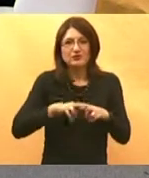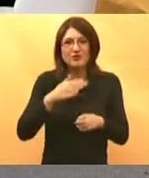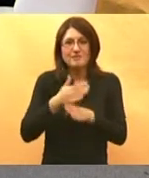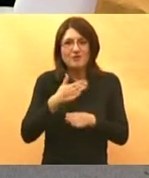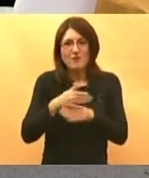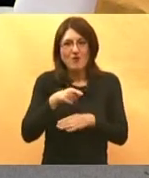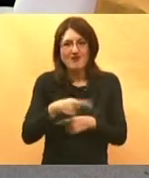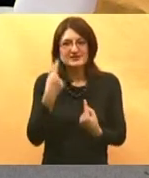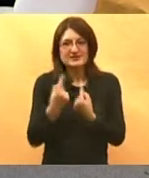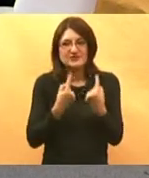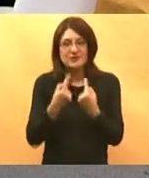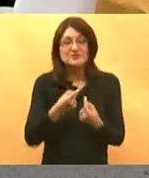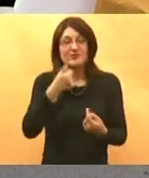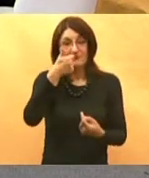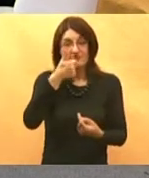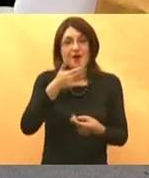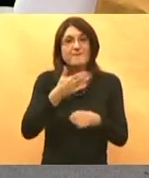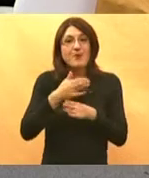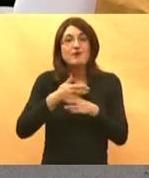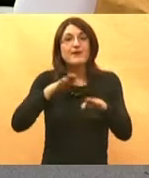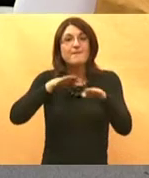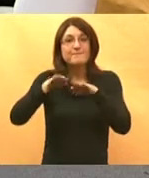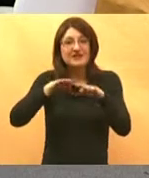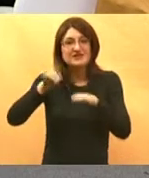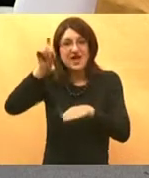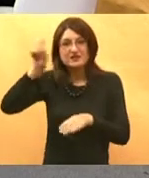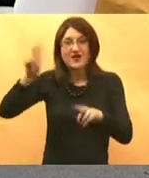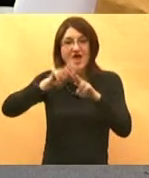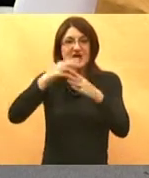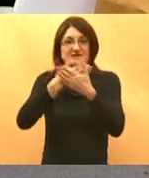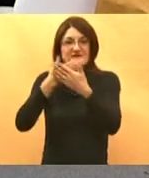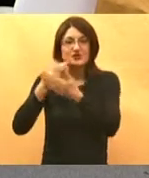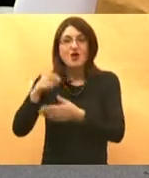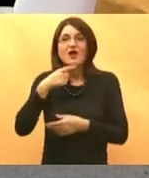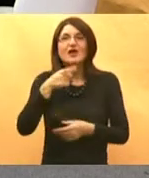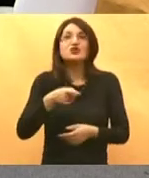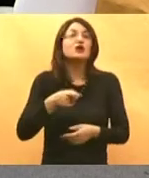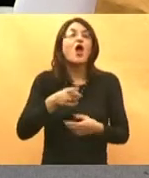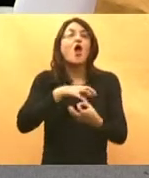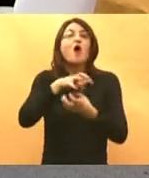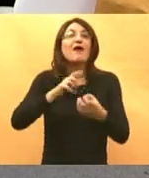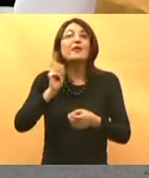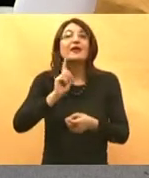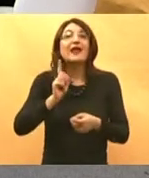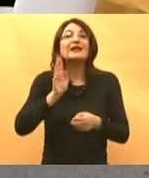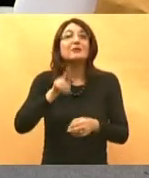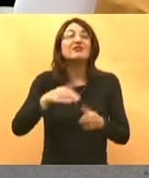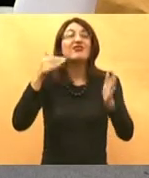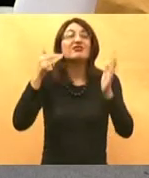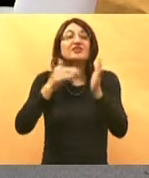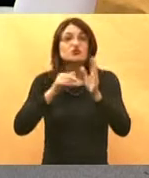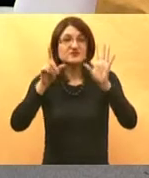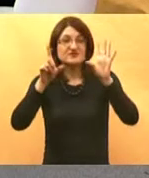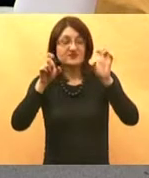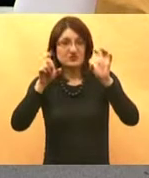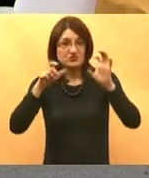situaciji. Jedina pomoć ovoj situaciji je da ministarstvo i HZZ kažu obiteljske lječnici ne smiju imati standard od 1700 pacijenata. Ako